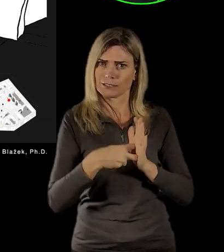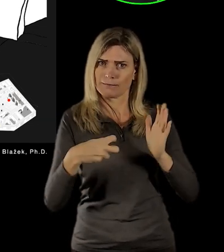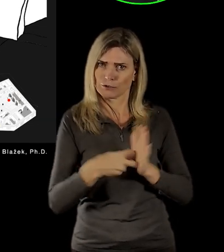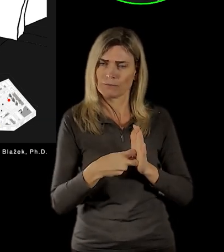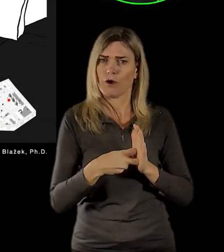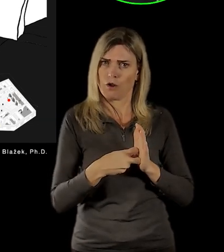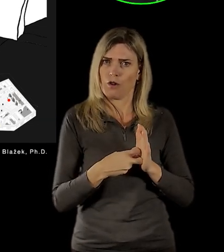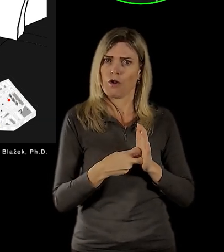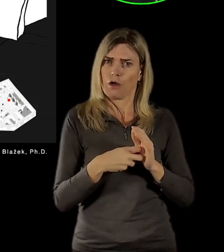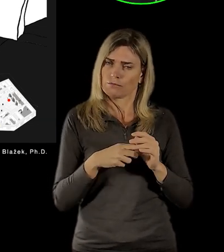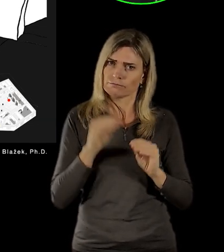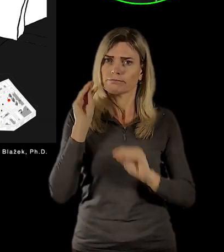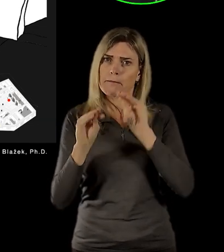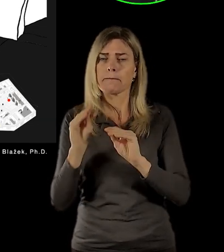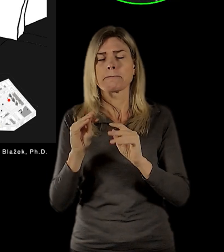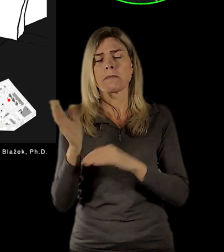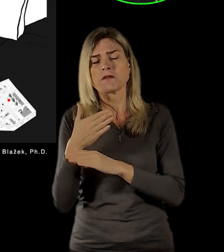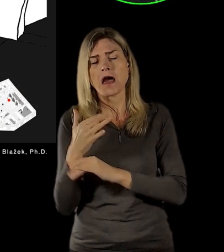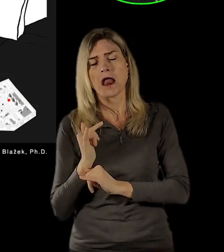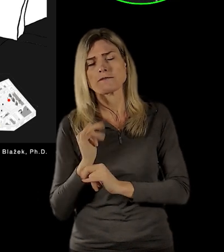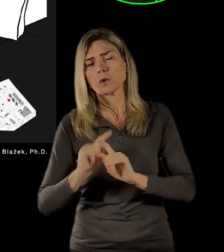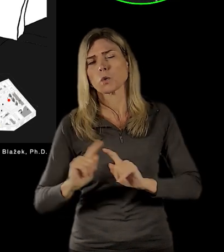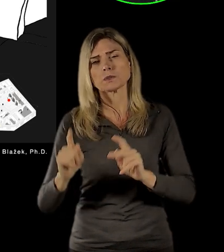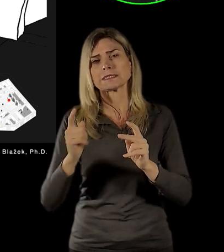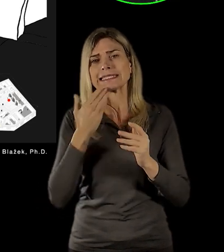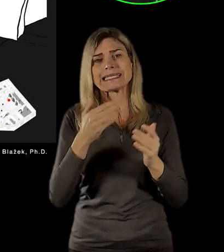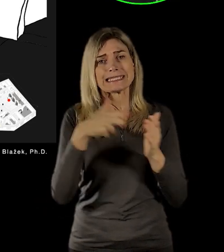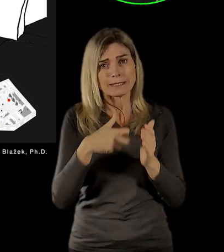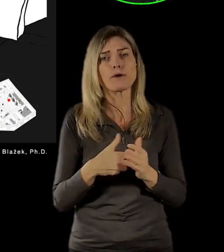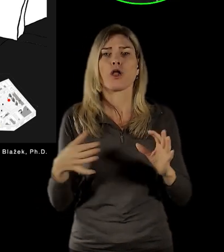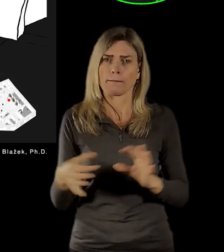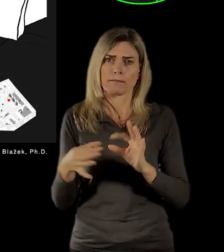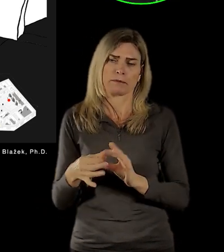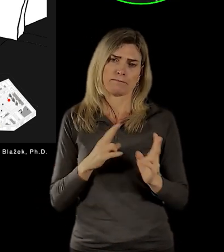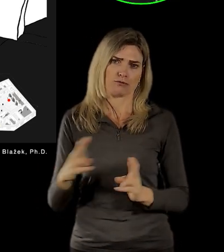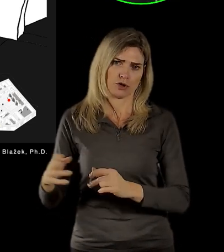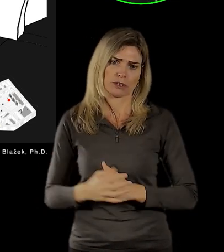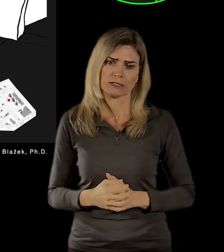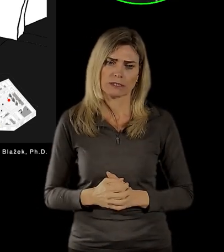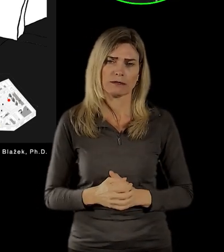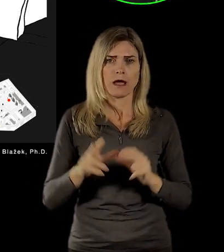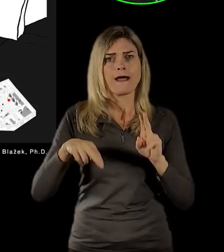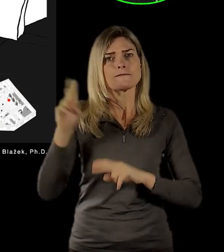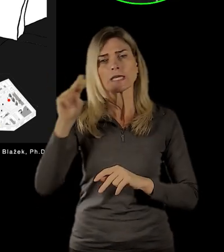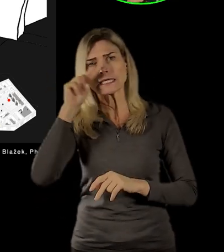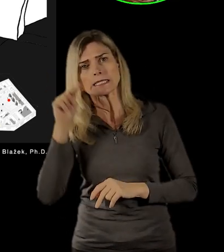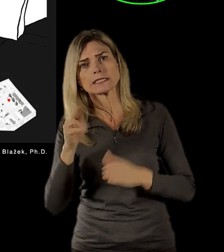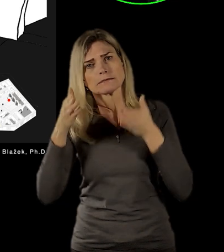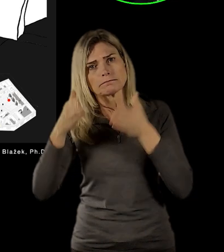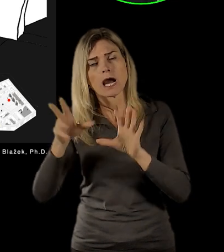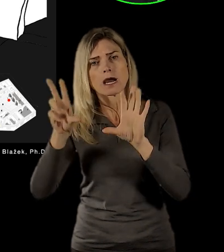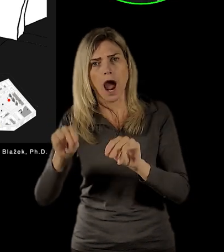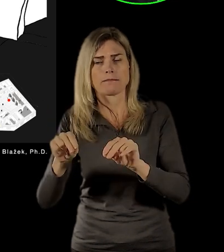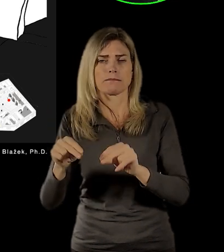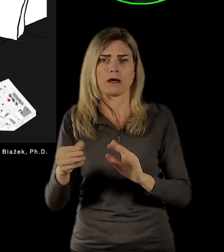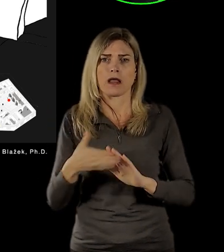odrážily vlastně nějaké možnosti, bych řekl, příklonu k různým vlivům, ať už